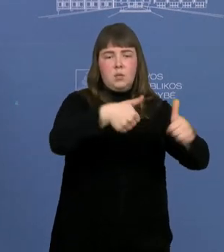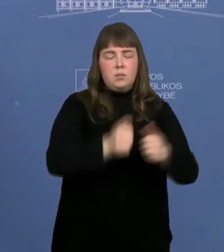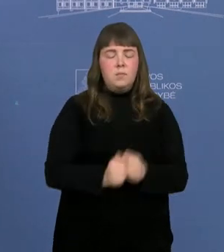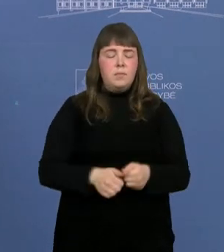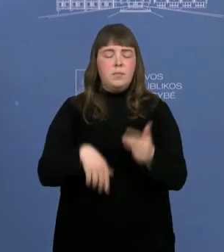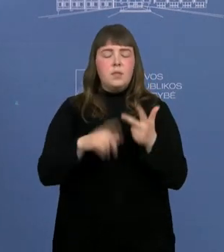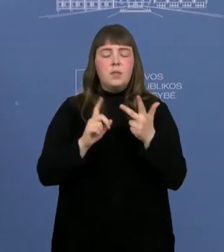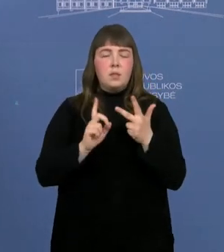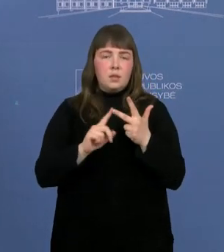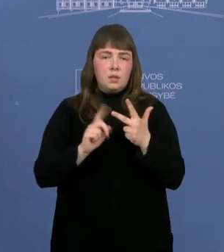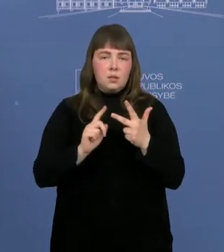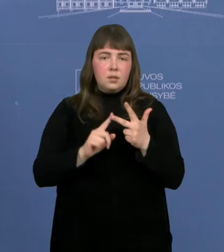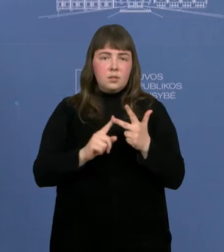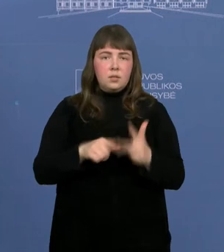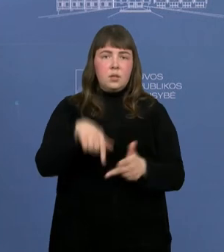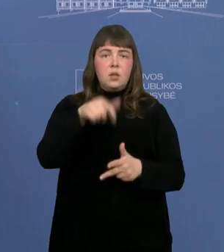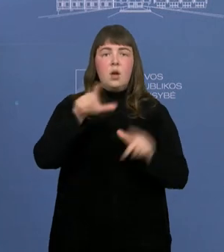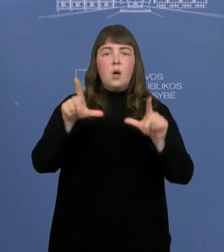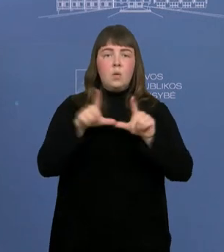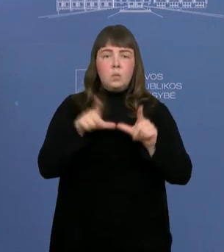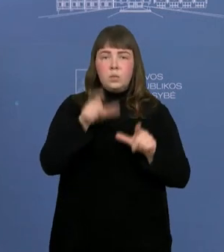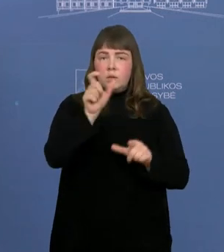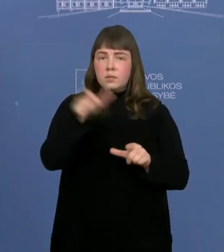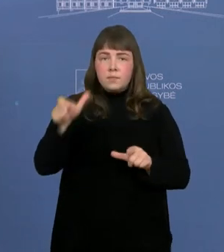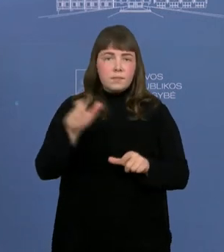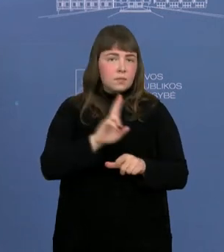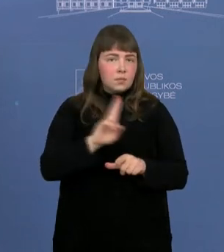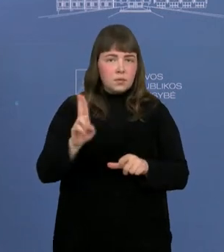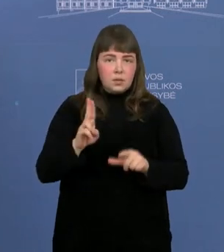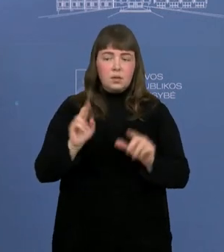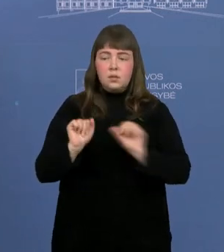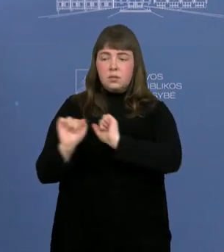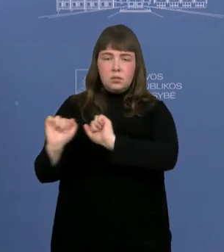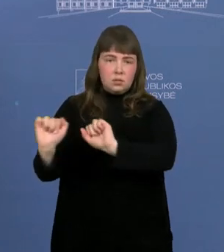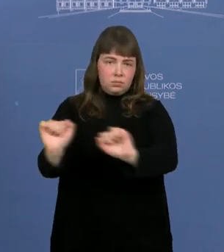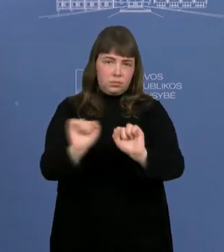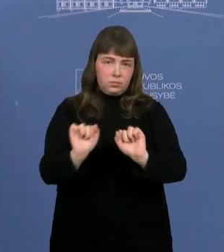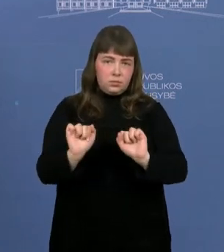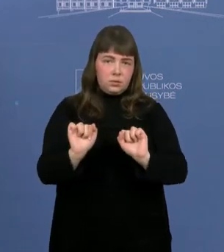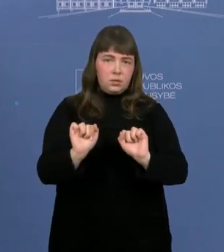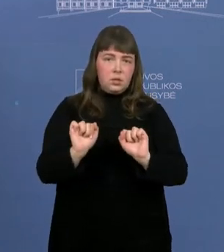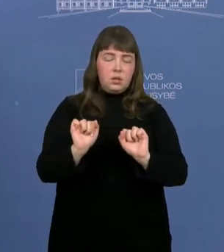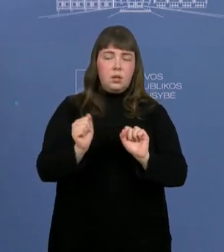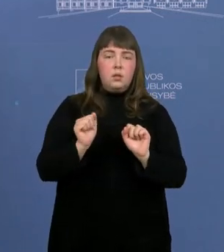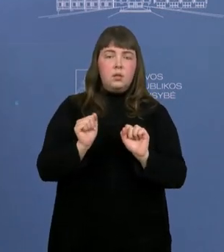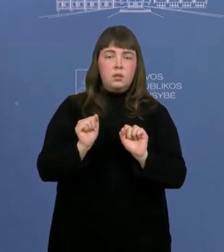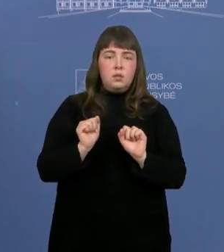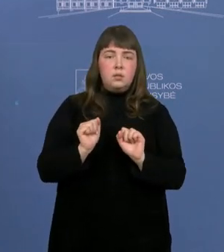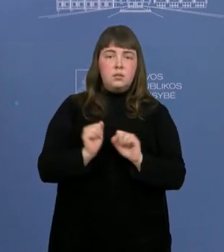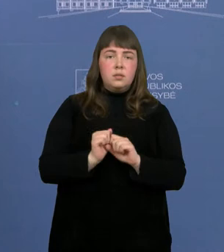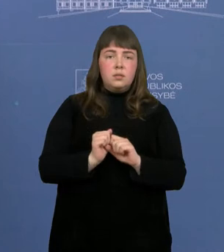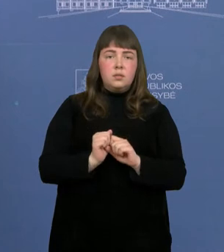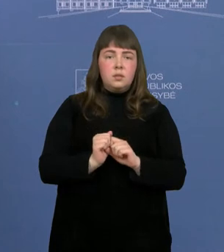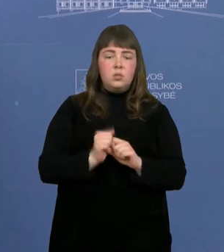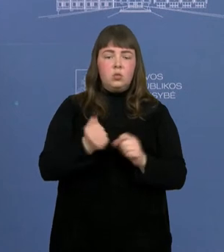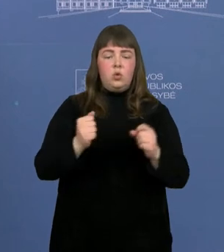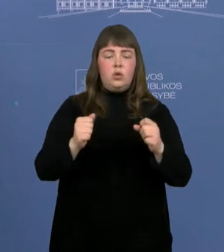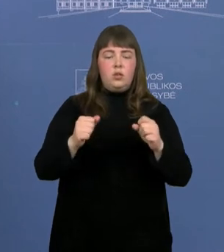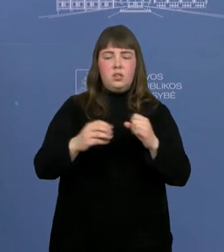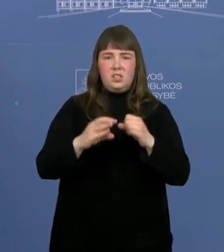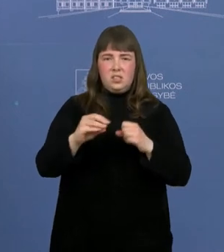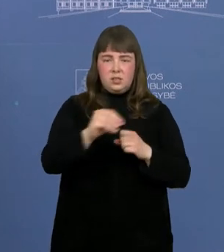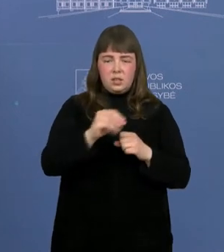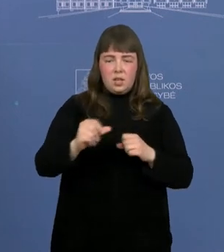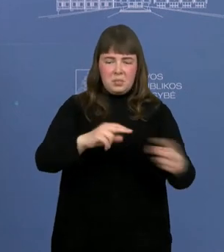apdinti ūkininkus nuo perteklinio žemės ūkio paskirties žemės keitimo, tai